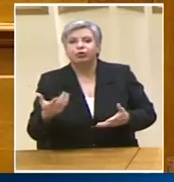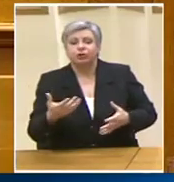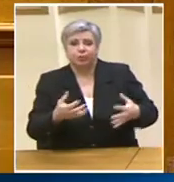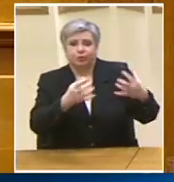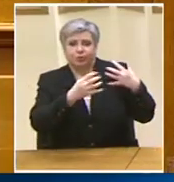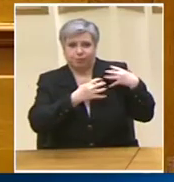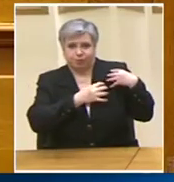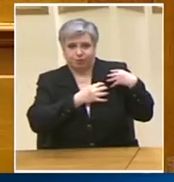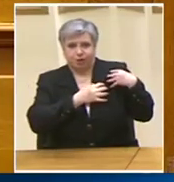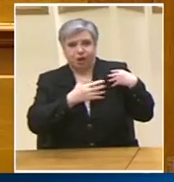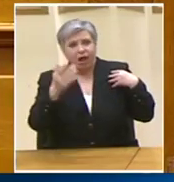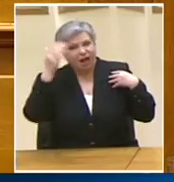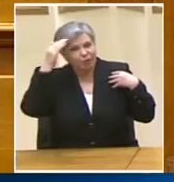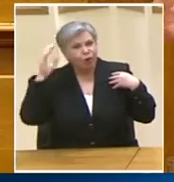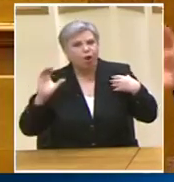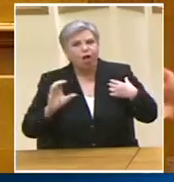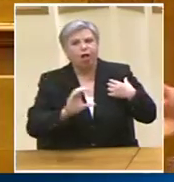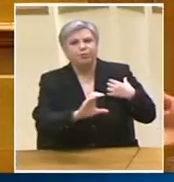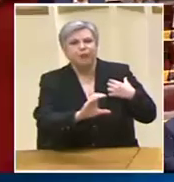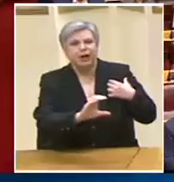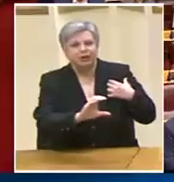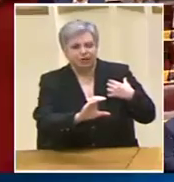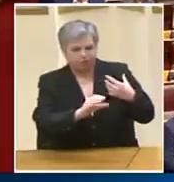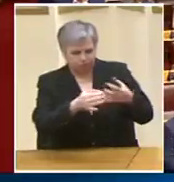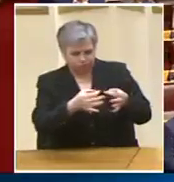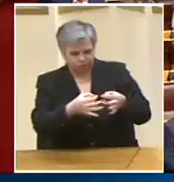Επένδυση δεν θα υπάρξει στο ευνικό Σας το λέω να το γνωρίζετε